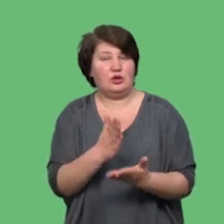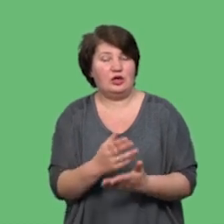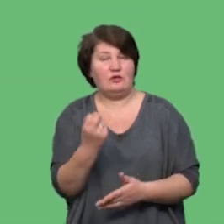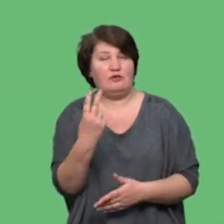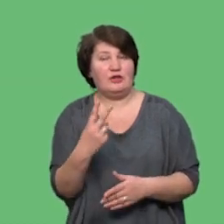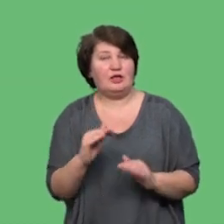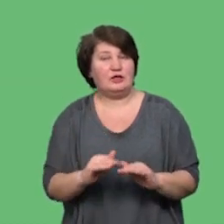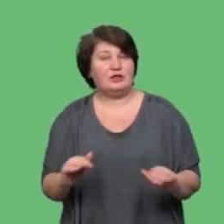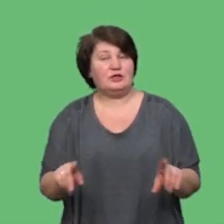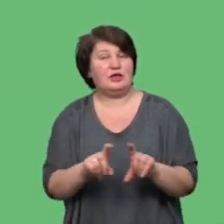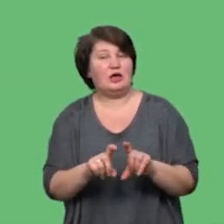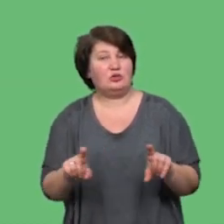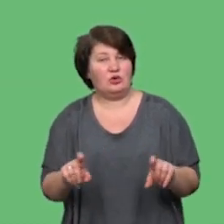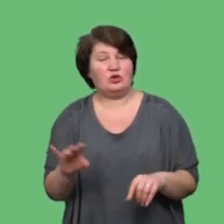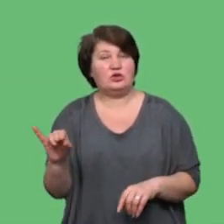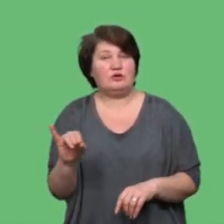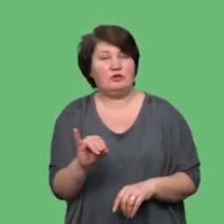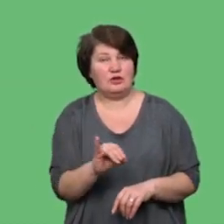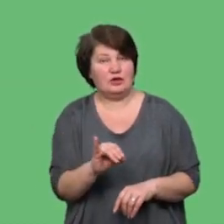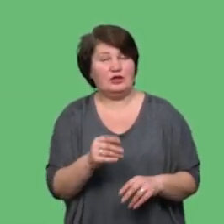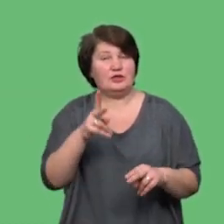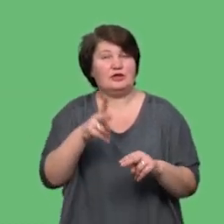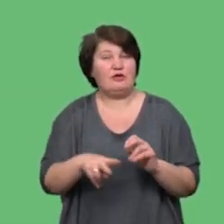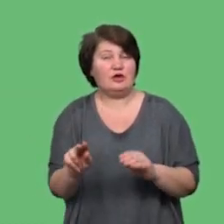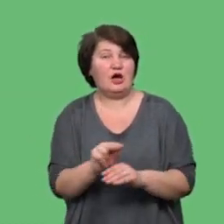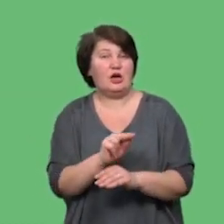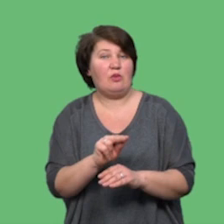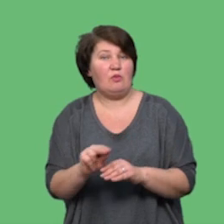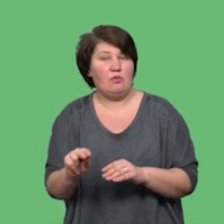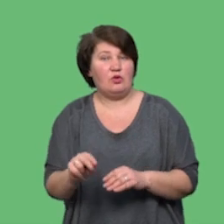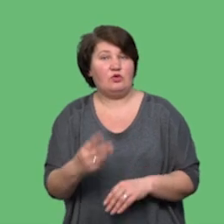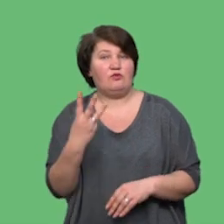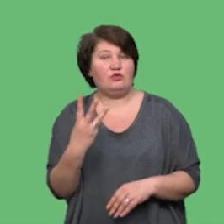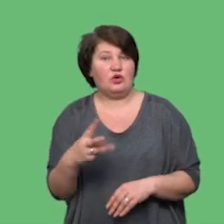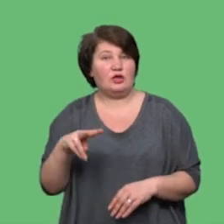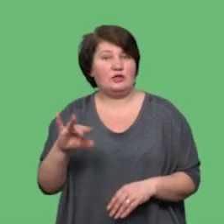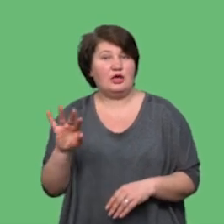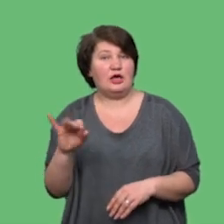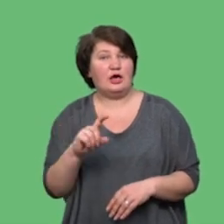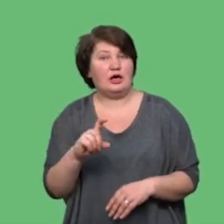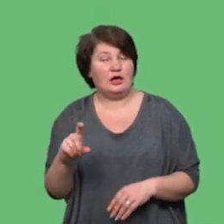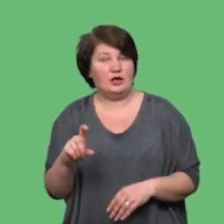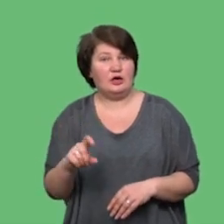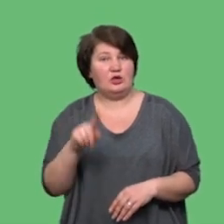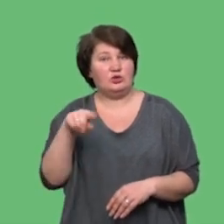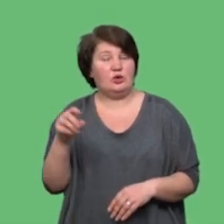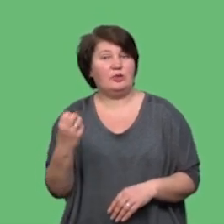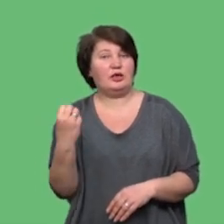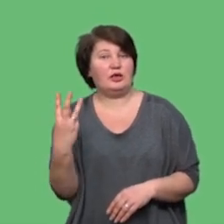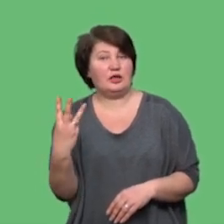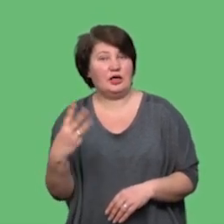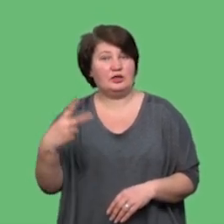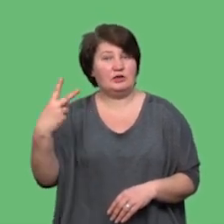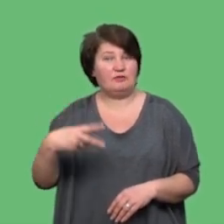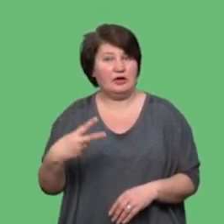дошкільної освіти та завершуються ремонтні роботи у трьох ліцеях. Це ліцеї номер 13, 20,